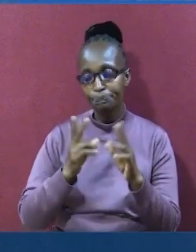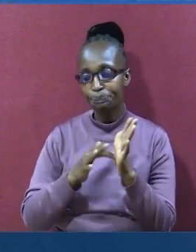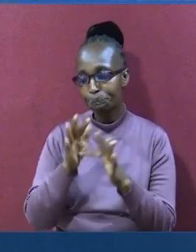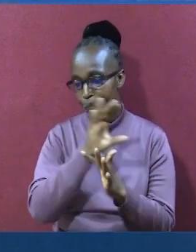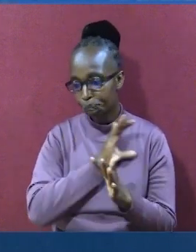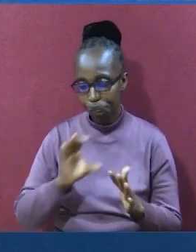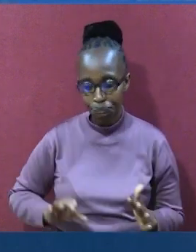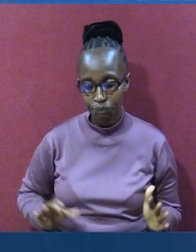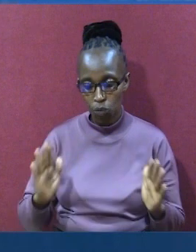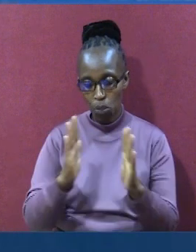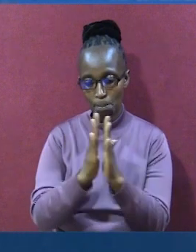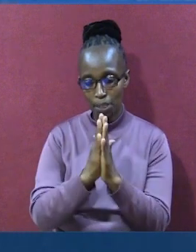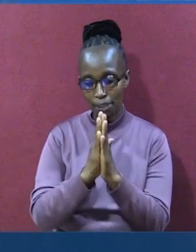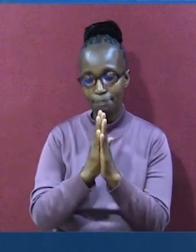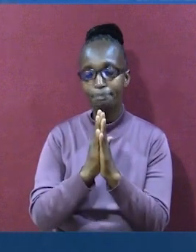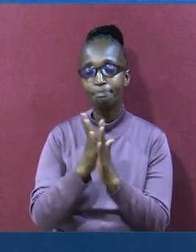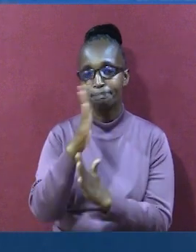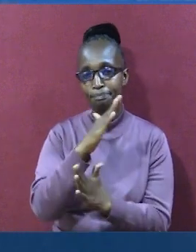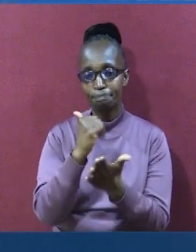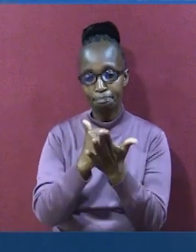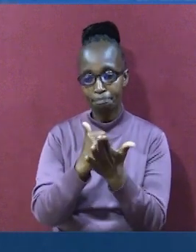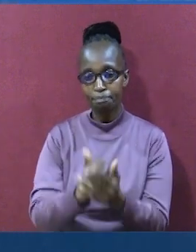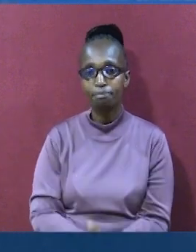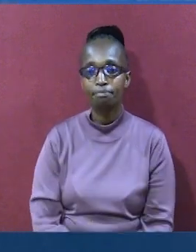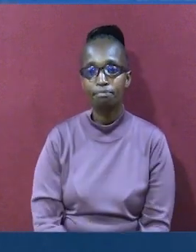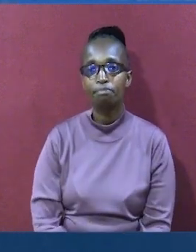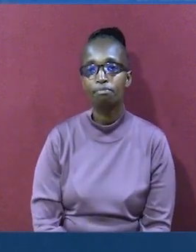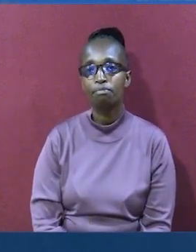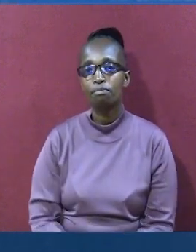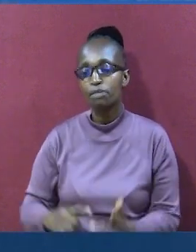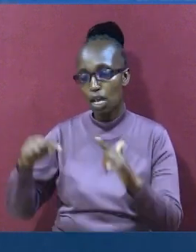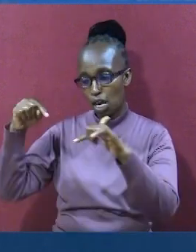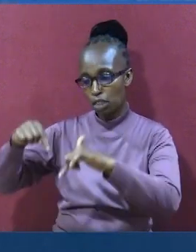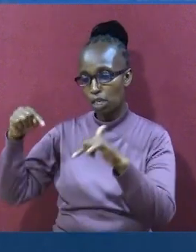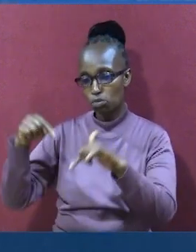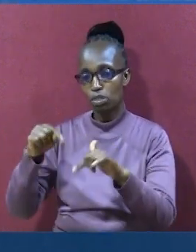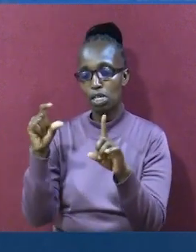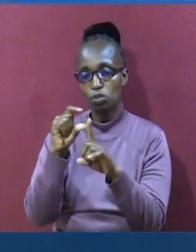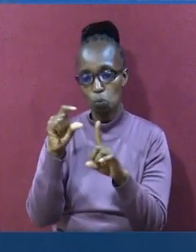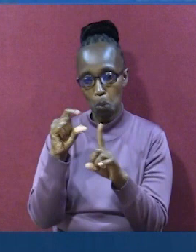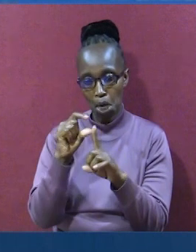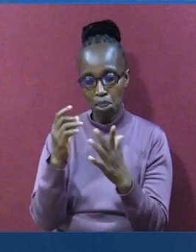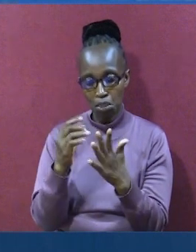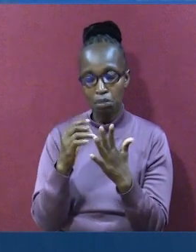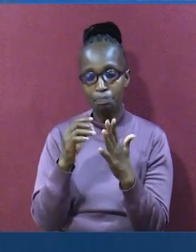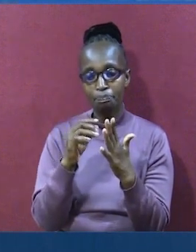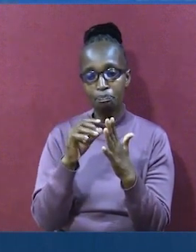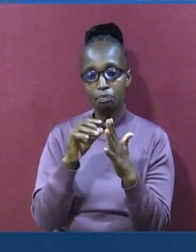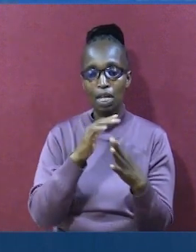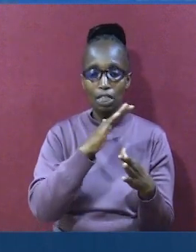Aliyebwana na mkombozi. Na umba na hata kushukuru. Amina. Neno letu lasiku ya leo.